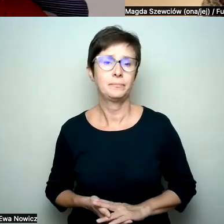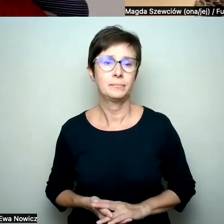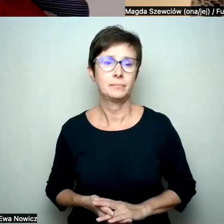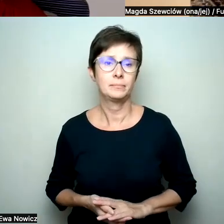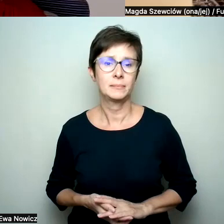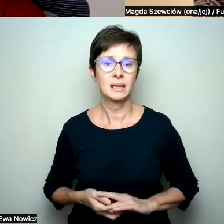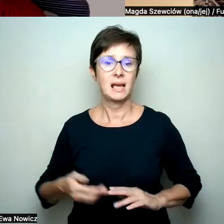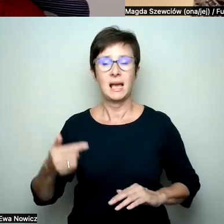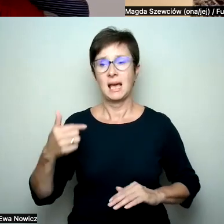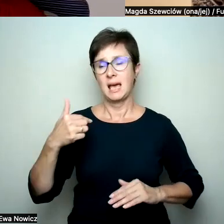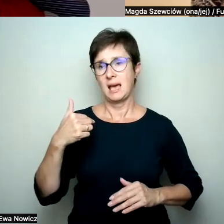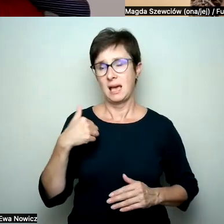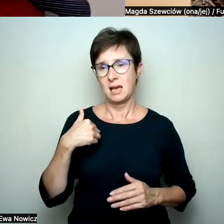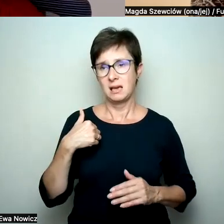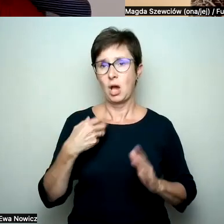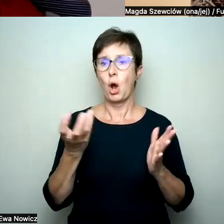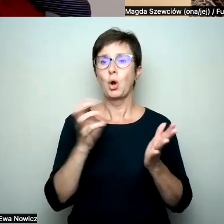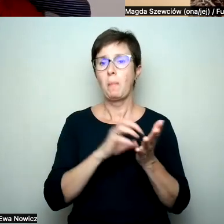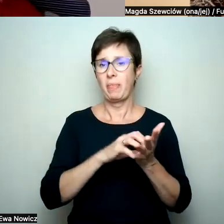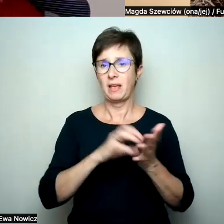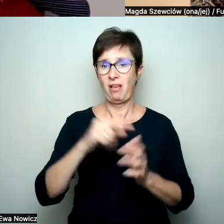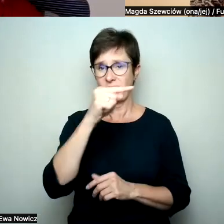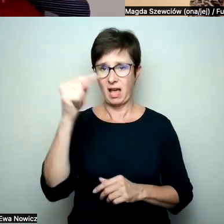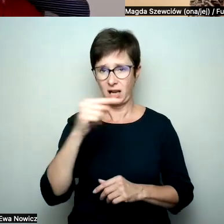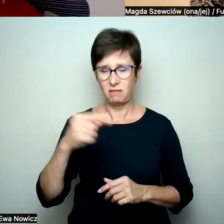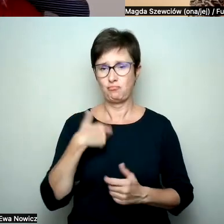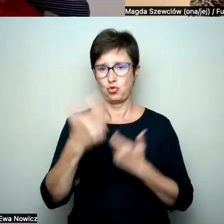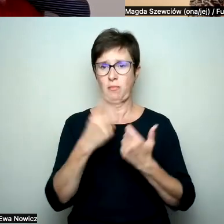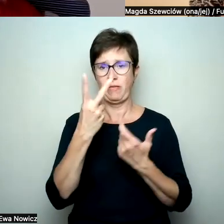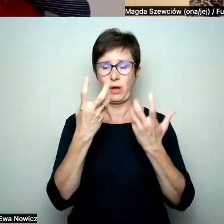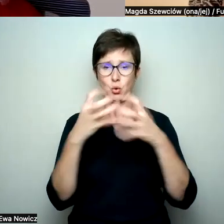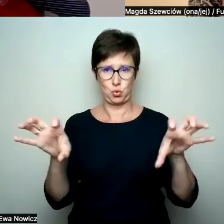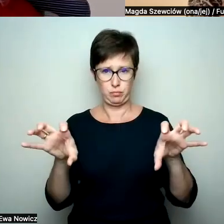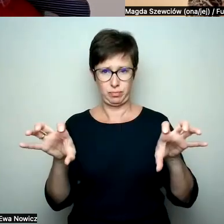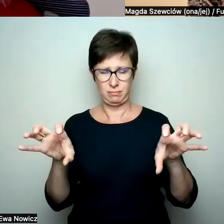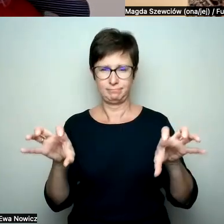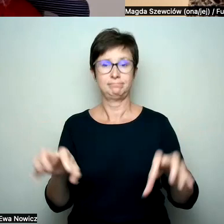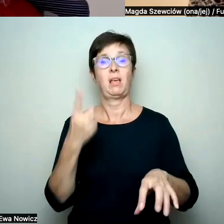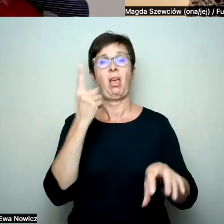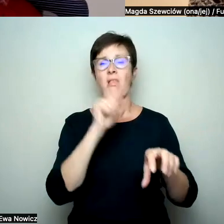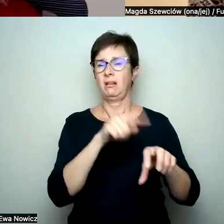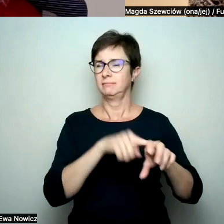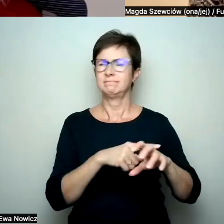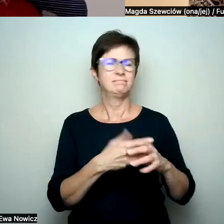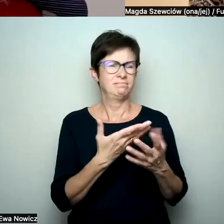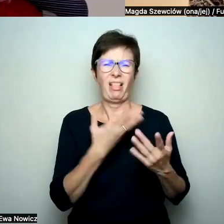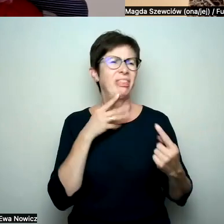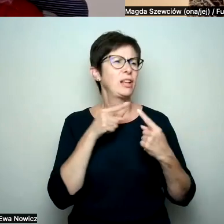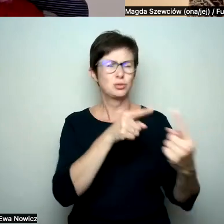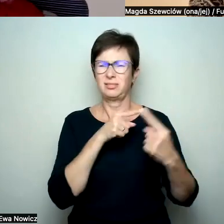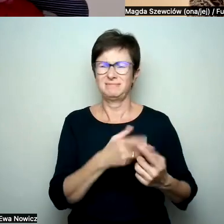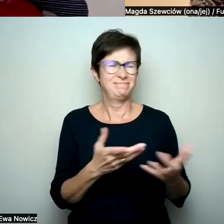dzielę te negatywne komentarze na dwie grupy i są takie, z którymi nie ma jak dyskutować, jakby